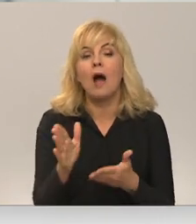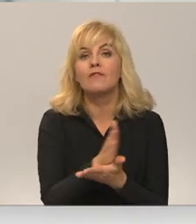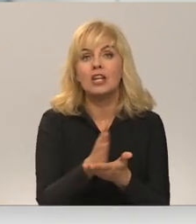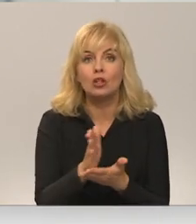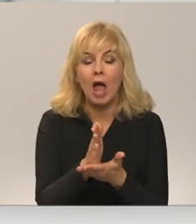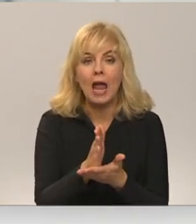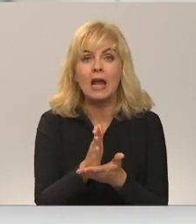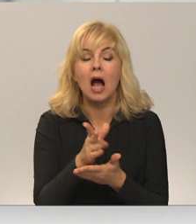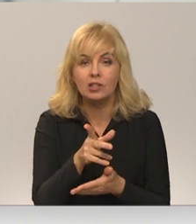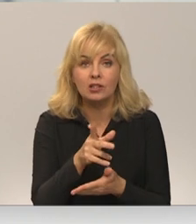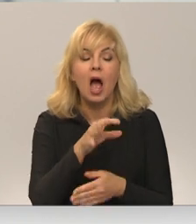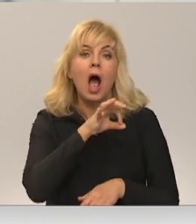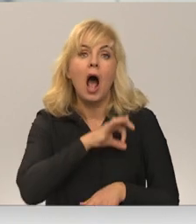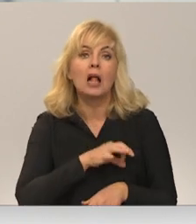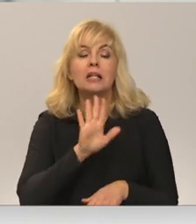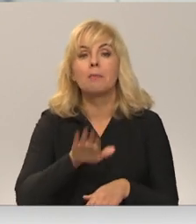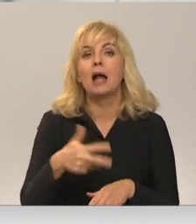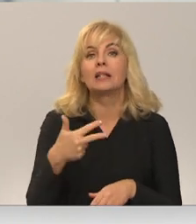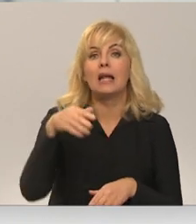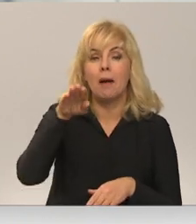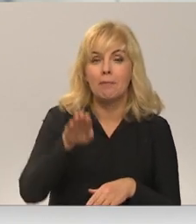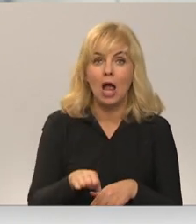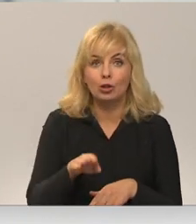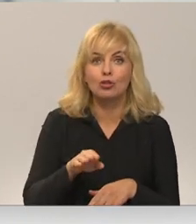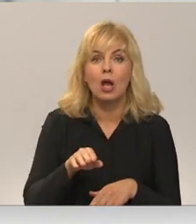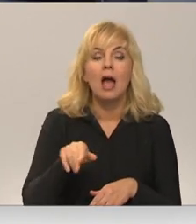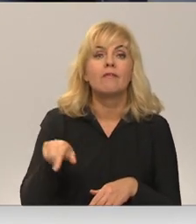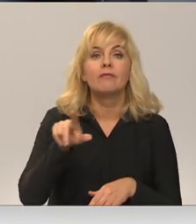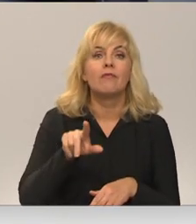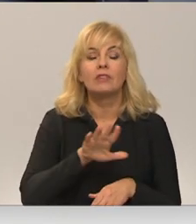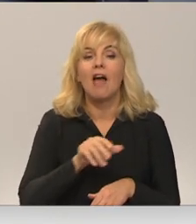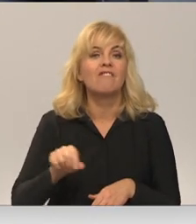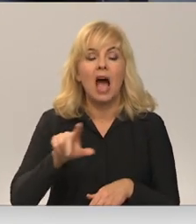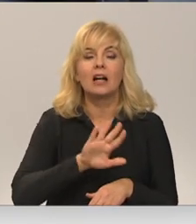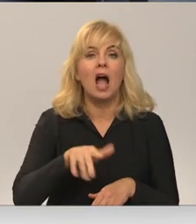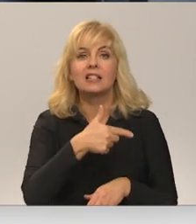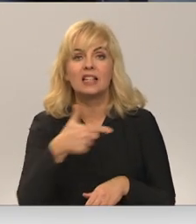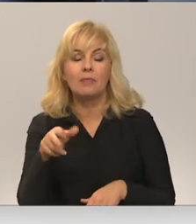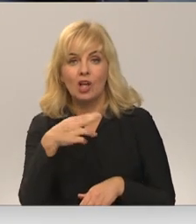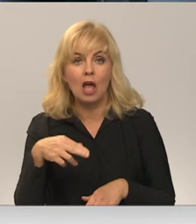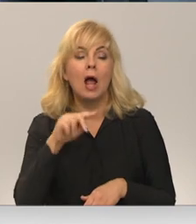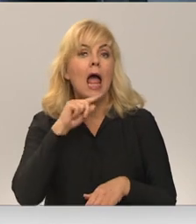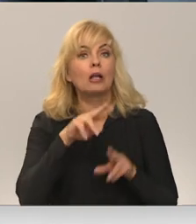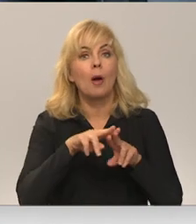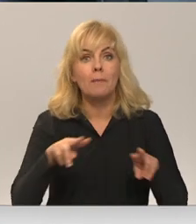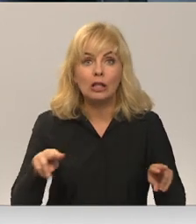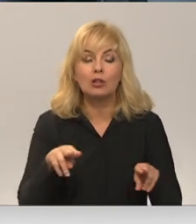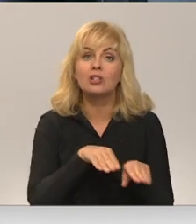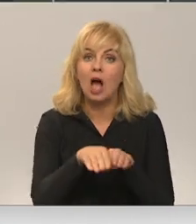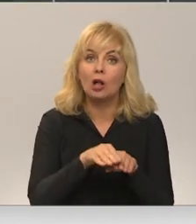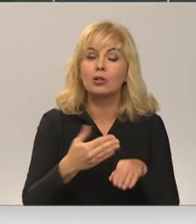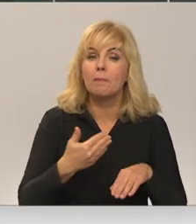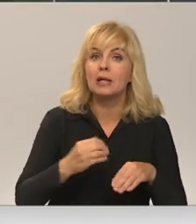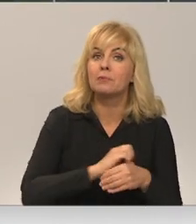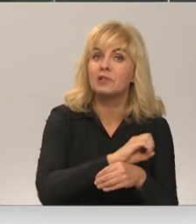brutotarba augsts par trīs mēnešiem, un nevarākās tie ir 500 eiro. Ekonomikas ministrija norāda, ka, salīdzot ar pirms pandēmijas